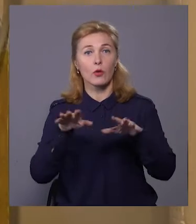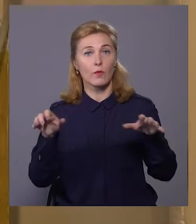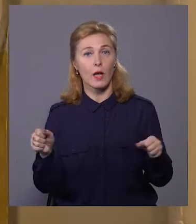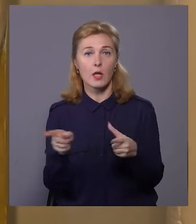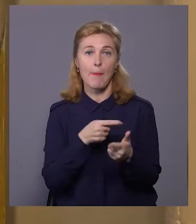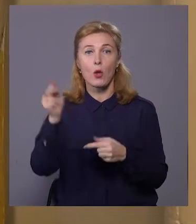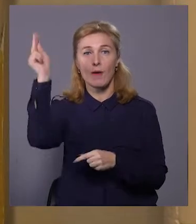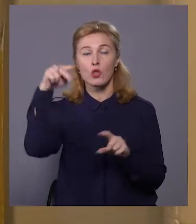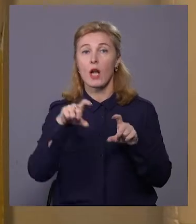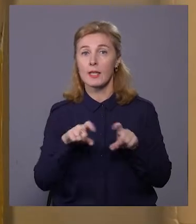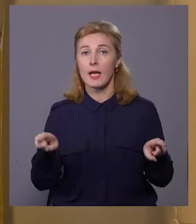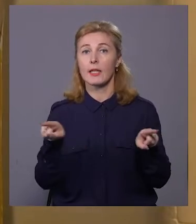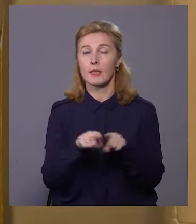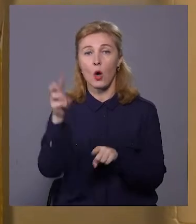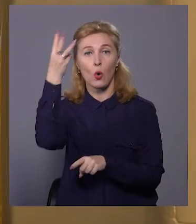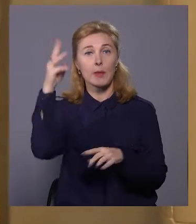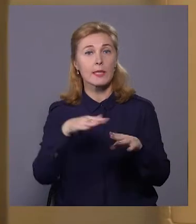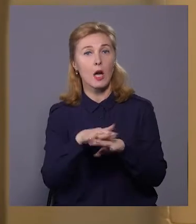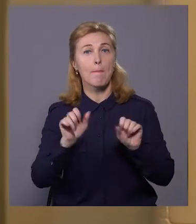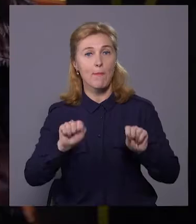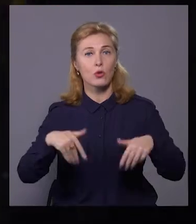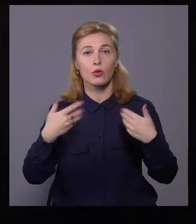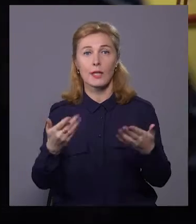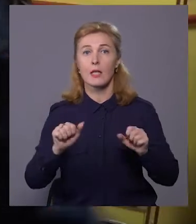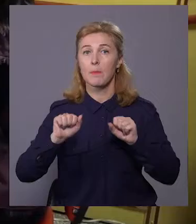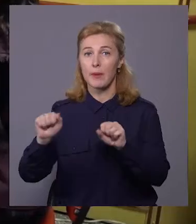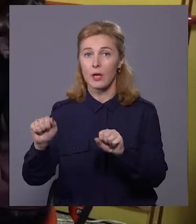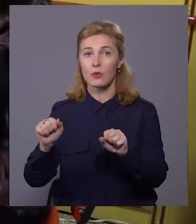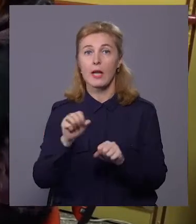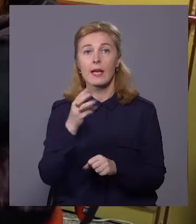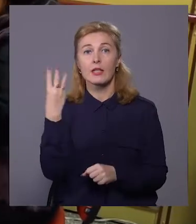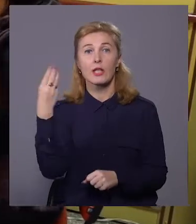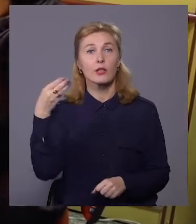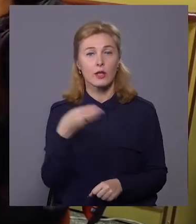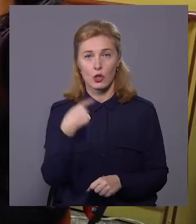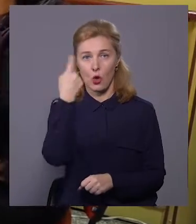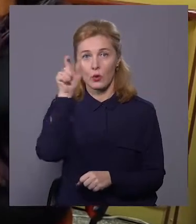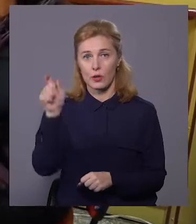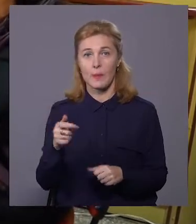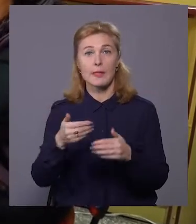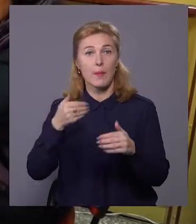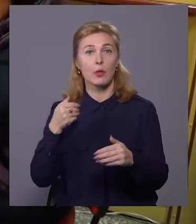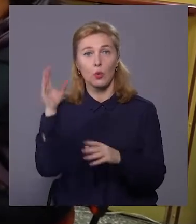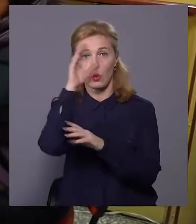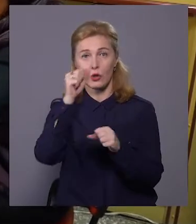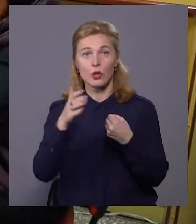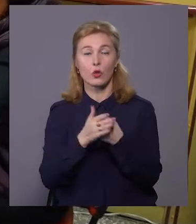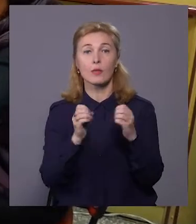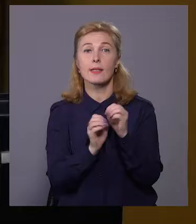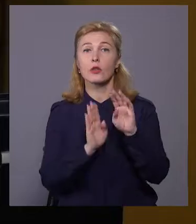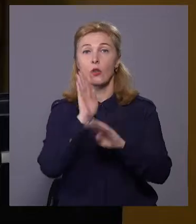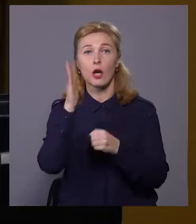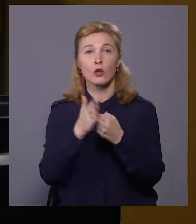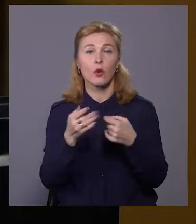навчальні заклади. І так у Хмельницькій громаді зможуть надати прихисток щонайменше трьом тисячам осіб. За минулу ніч і до 10-ї ранку до